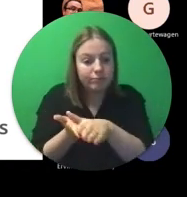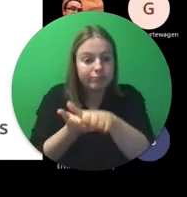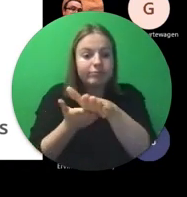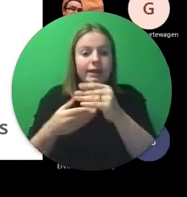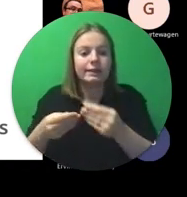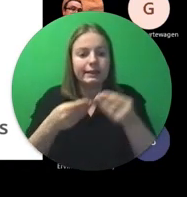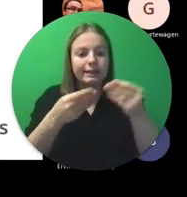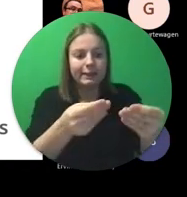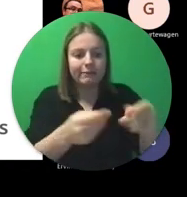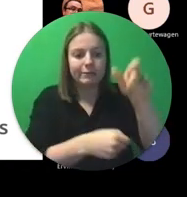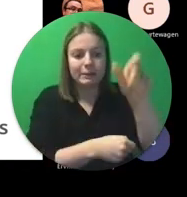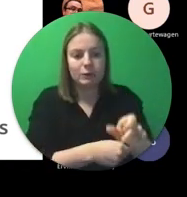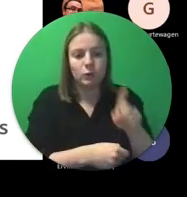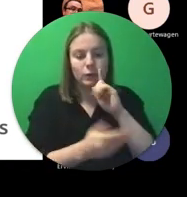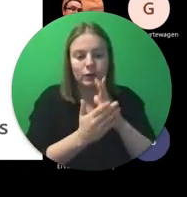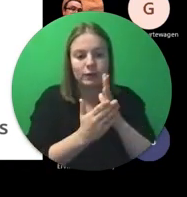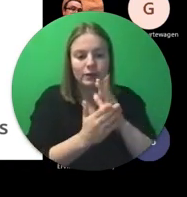houder.